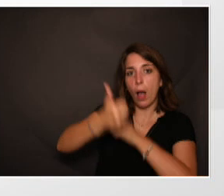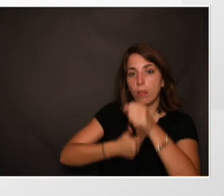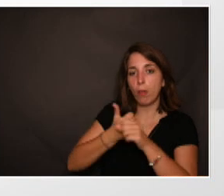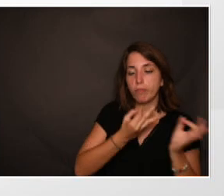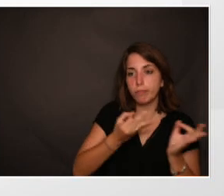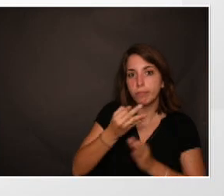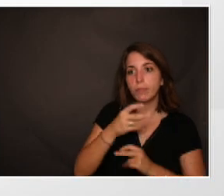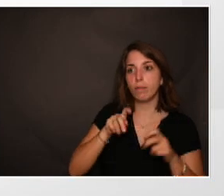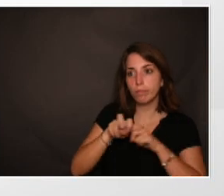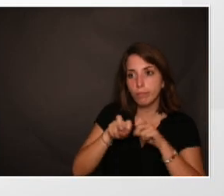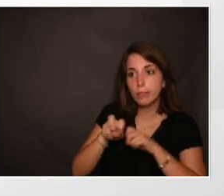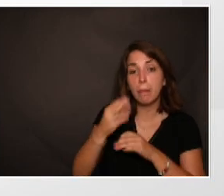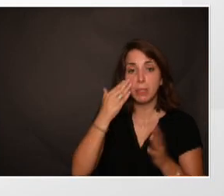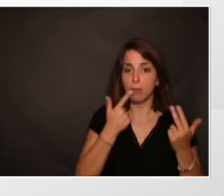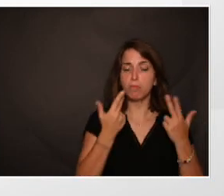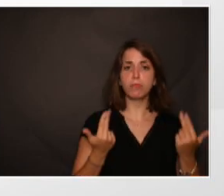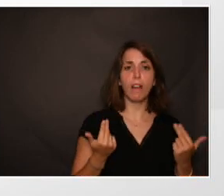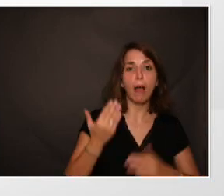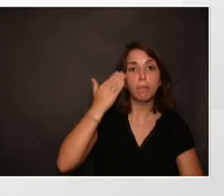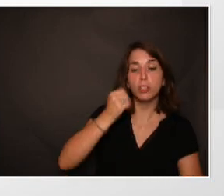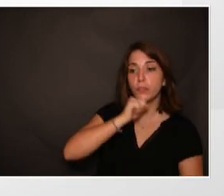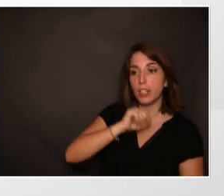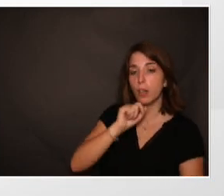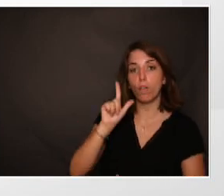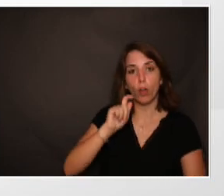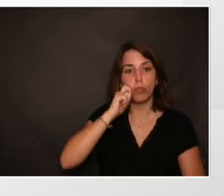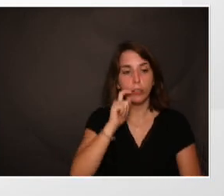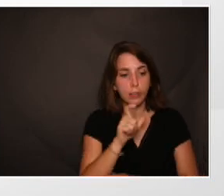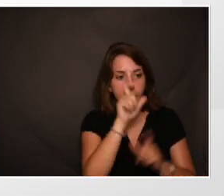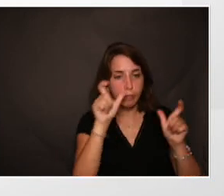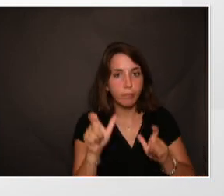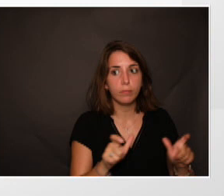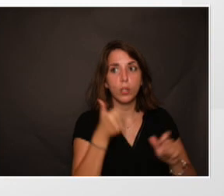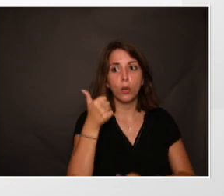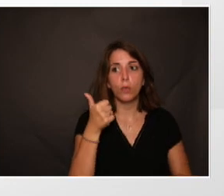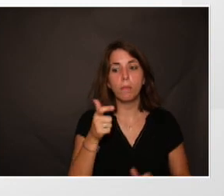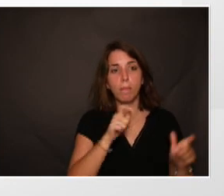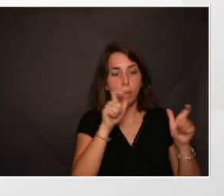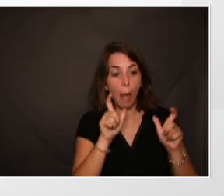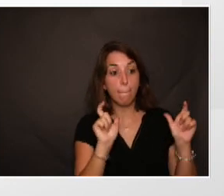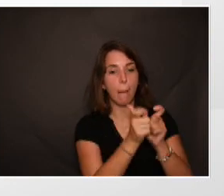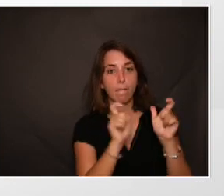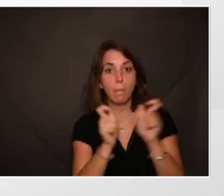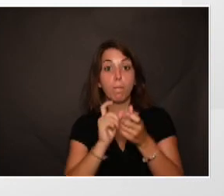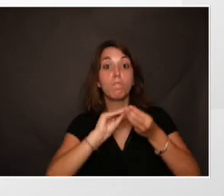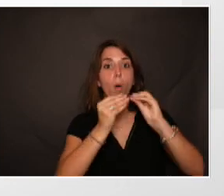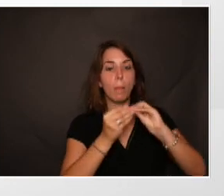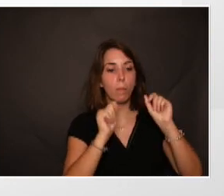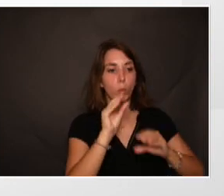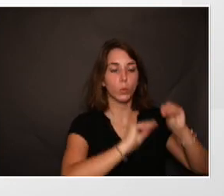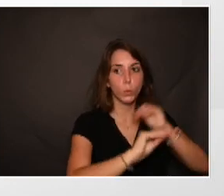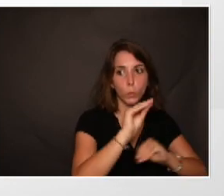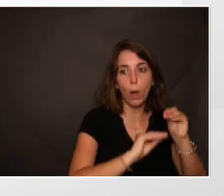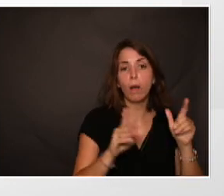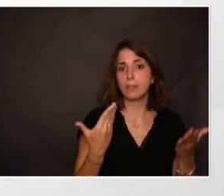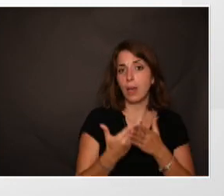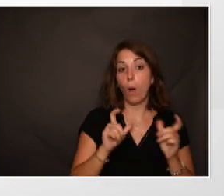même si tout va bien et même si on vieillit. Le dentiste a la capacité de détecter et soigner les problèmes et il a aussi un rôle de